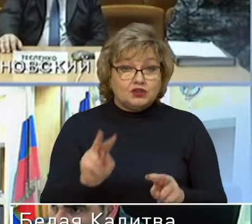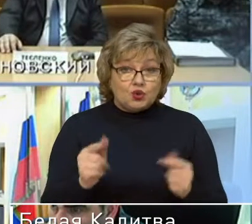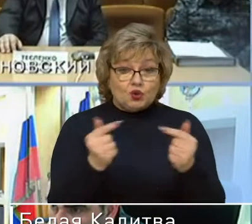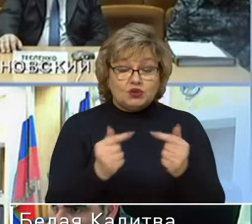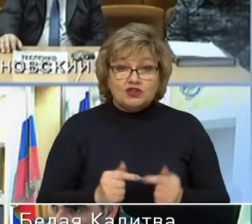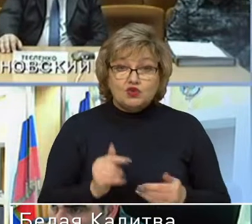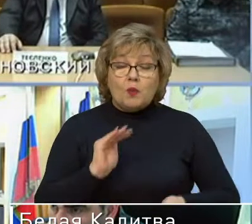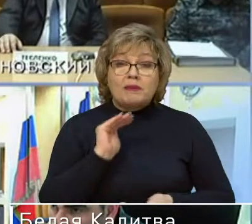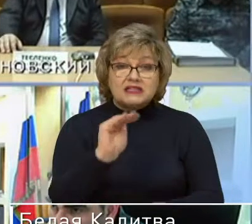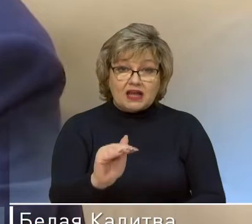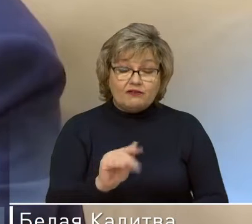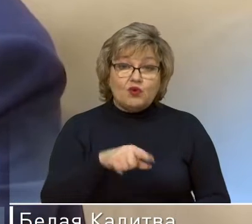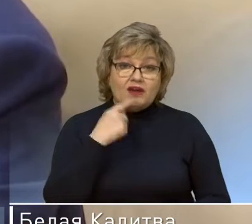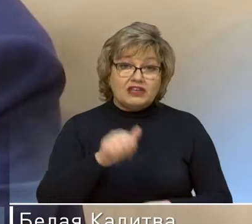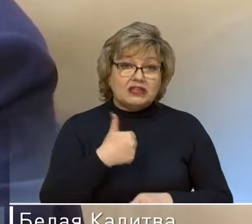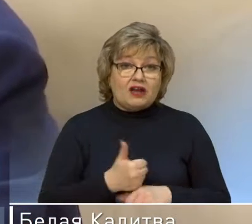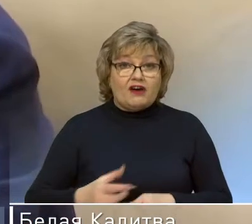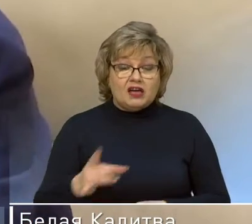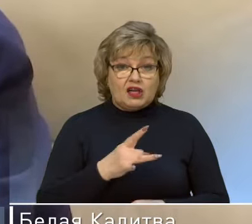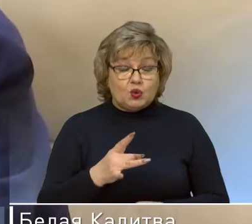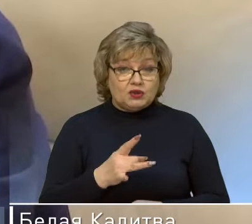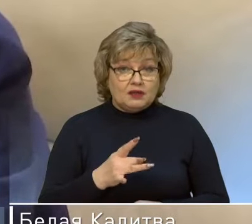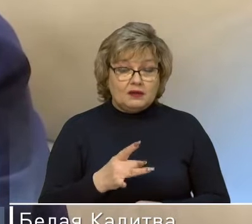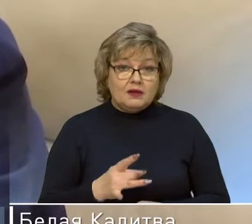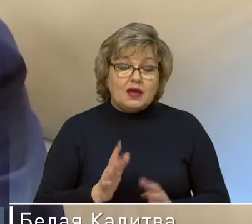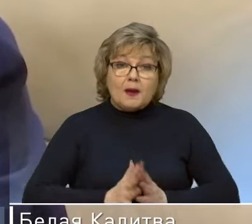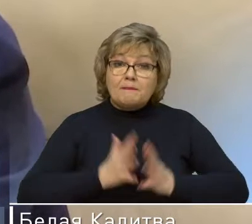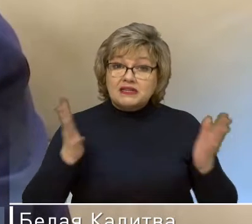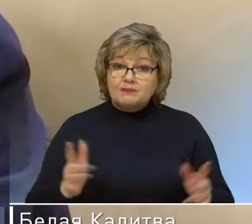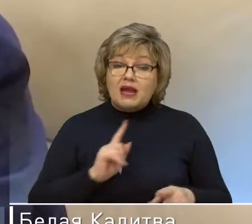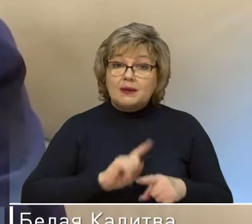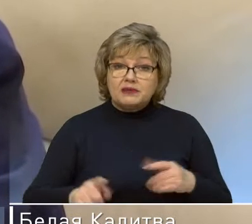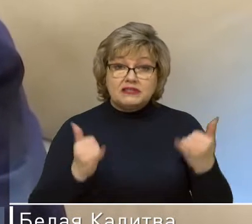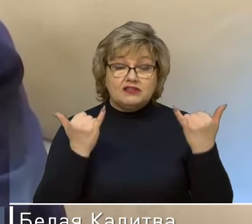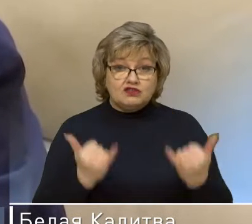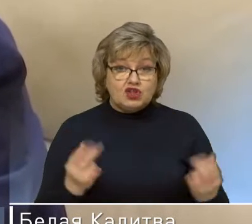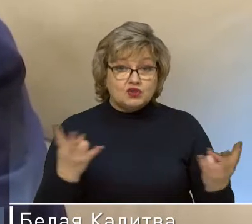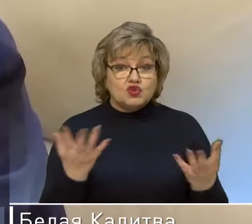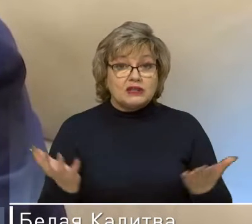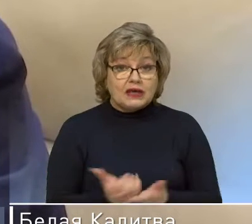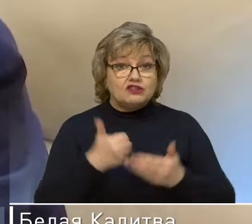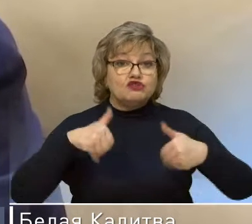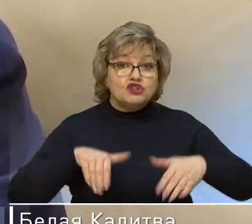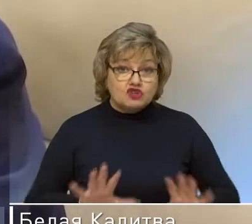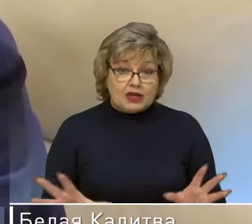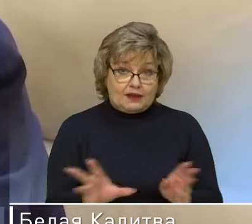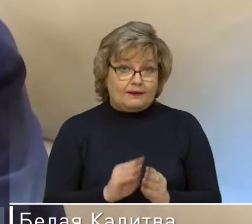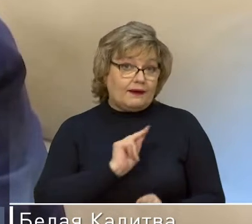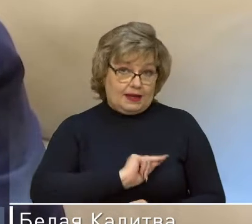поставку, отвечает глава района. Сейчас необходимо максимально быстро находить решение, коллеги.